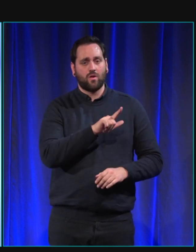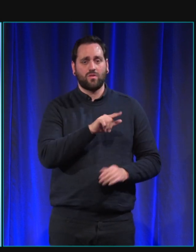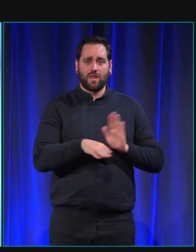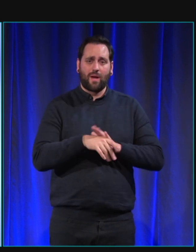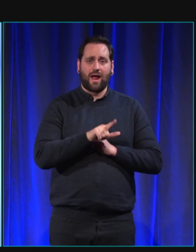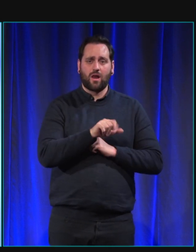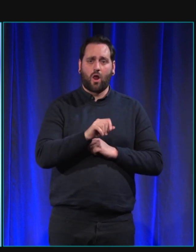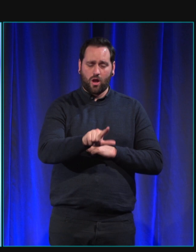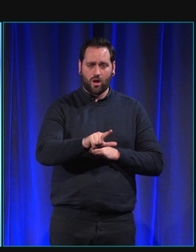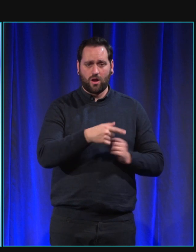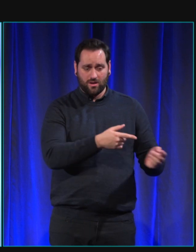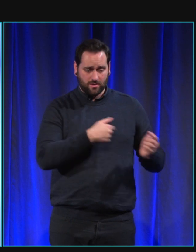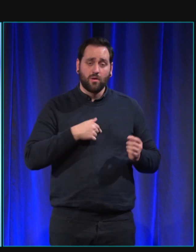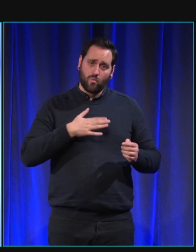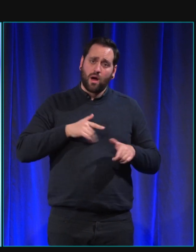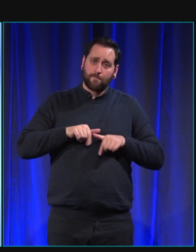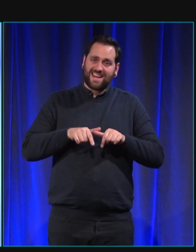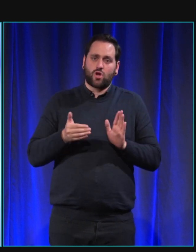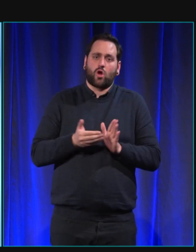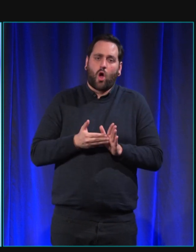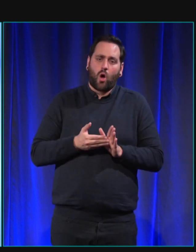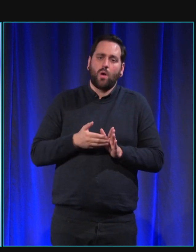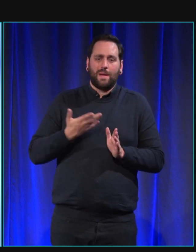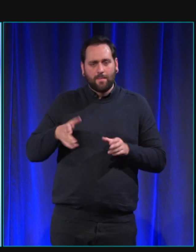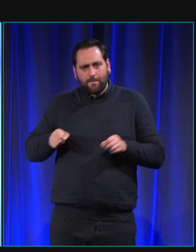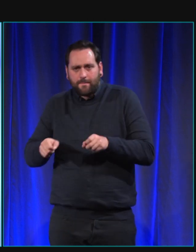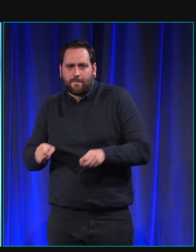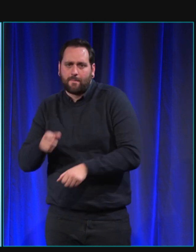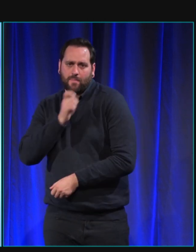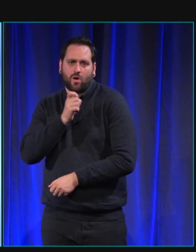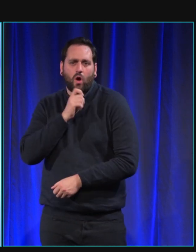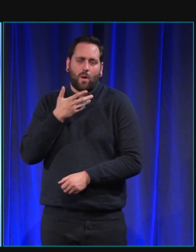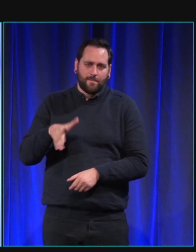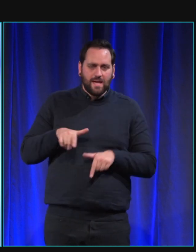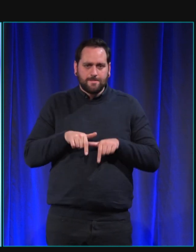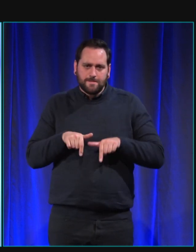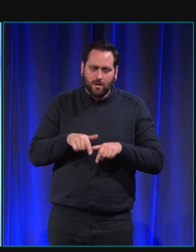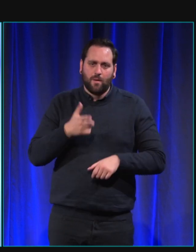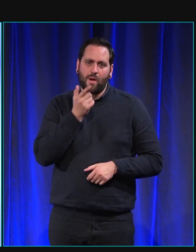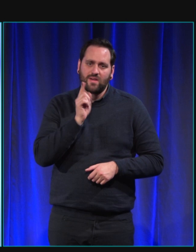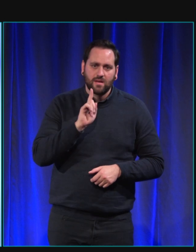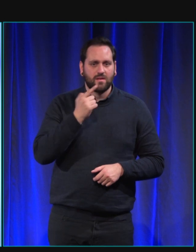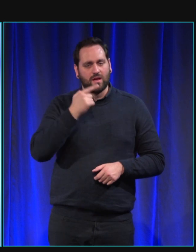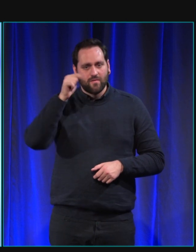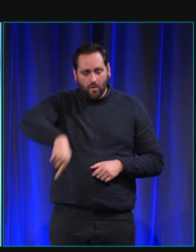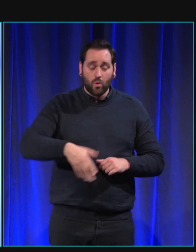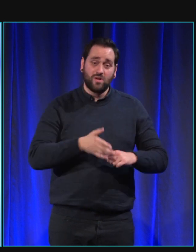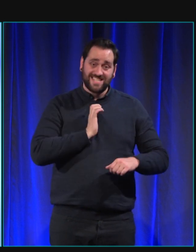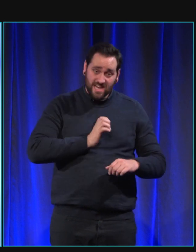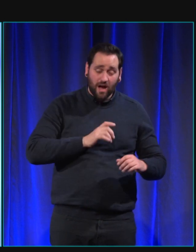qui marche avec une stabilité réduite et des faiblesses musculaires donc il fallait un super héros quoi